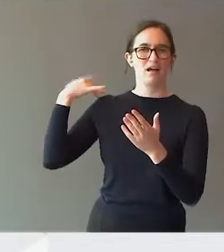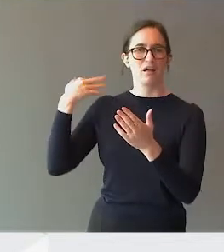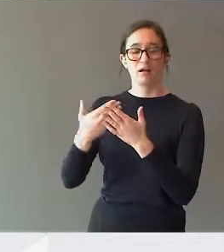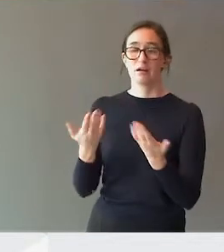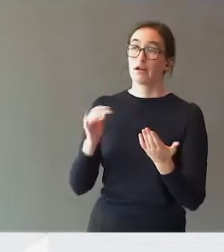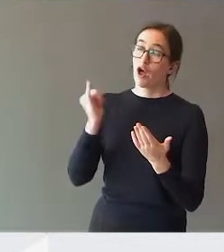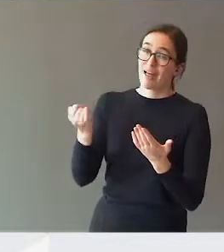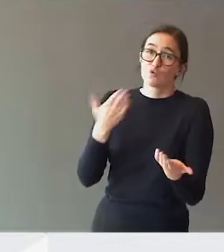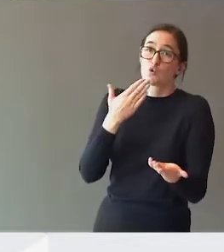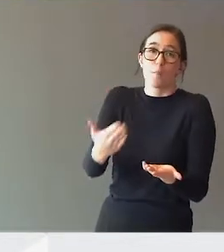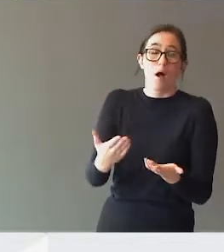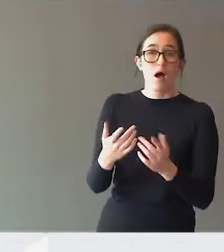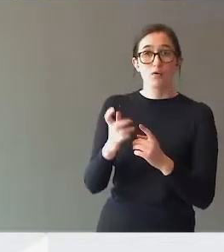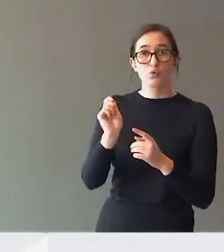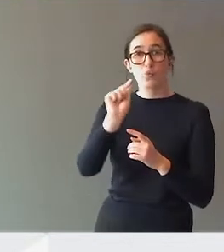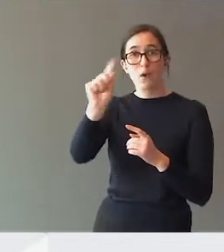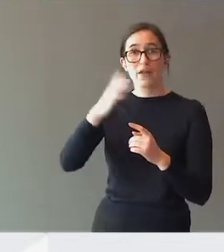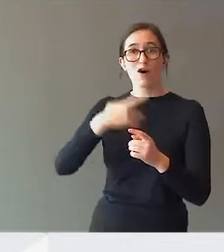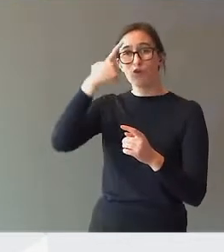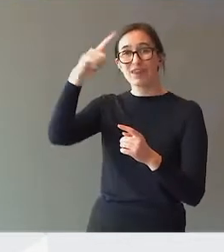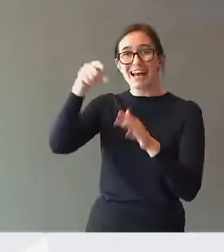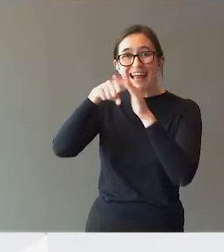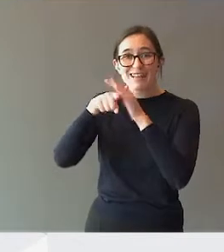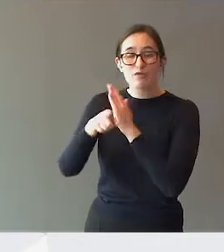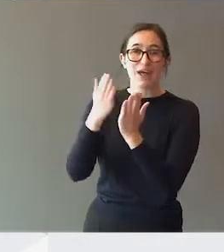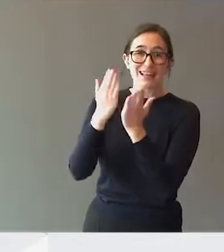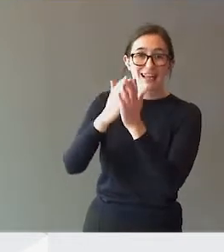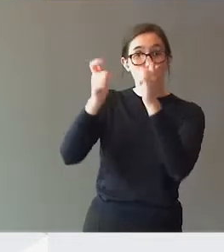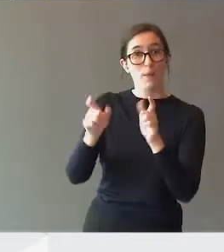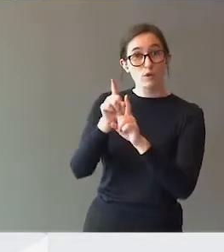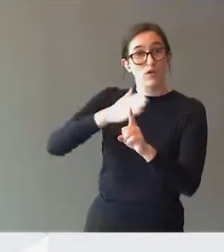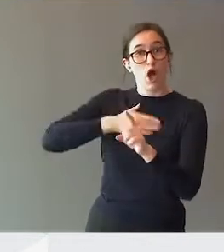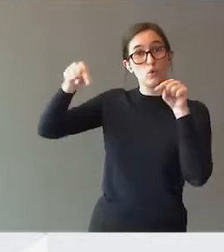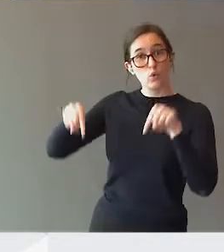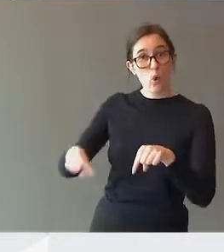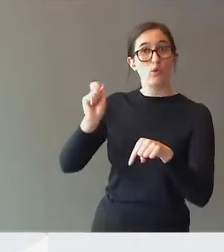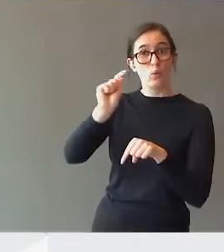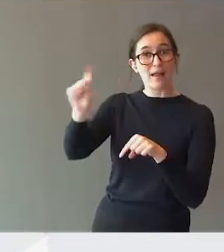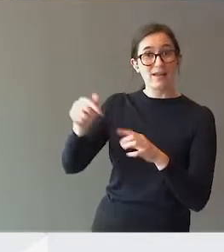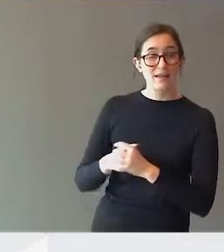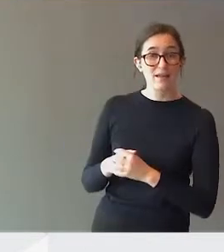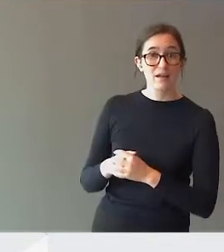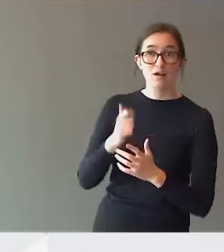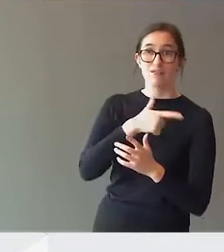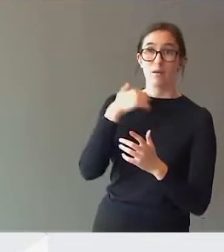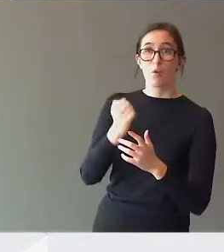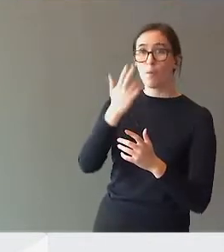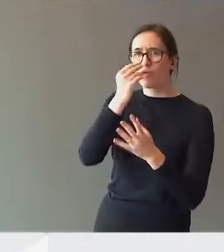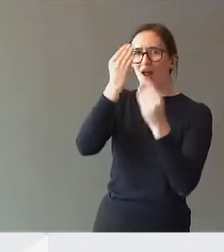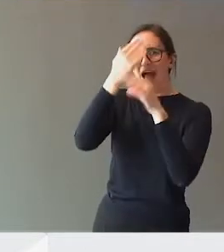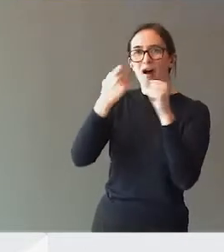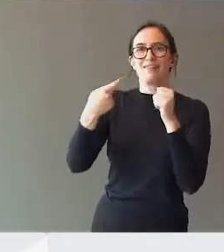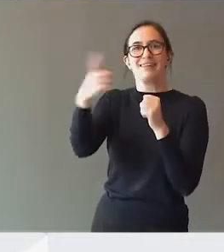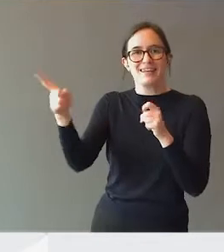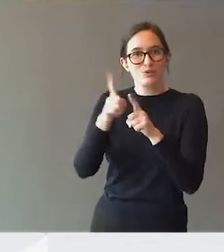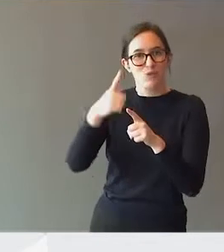da har de fått det til innenfor den rettigheten, og innenfor de rammene vi har nå. La oss ta lærdom av de som har fått det til